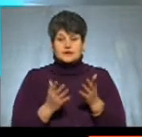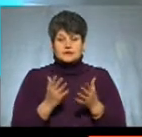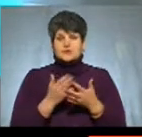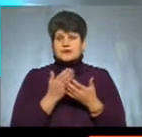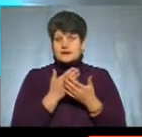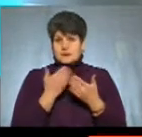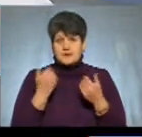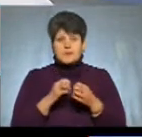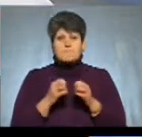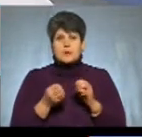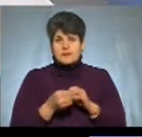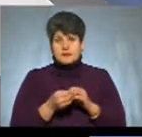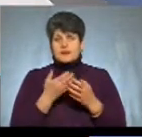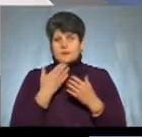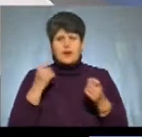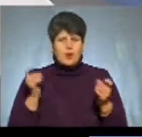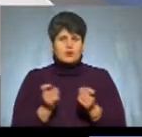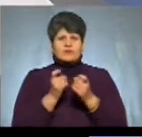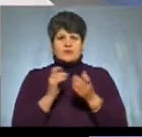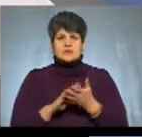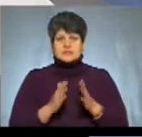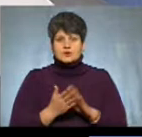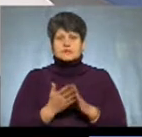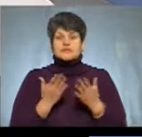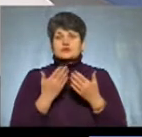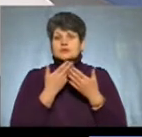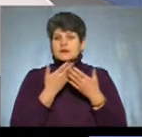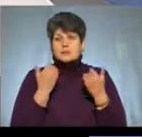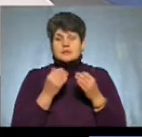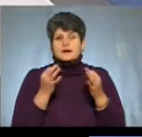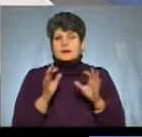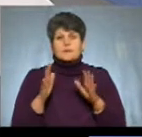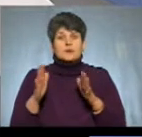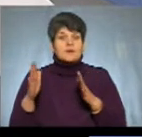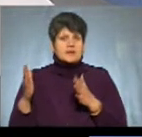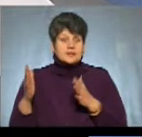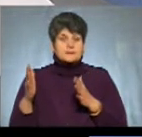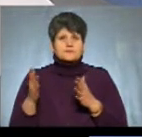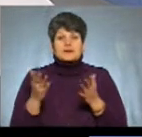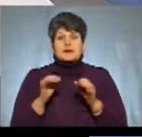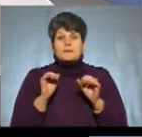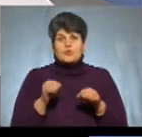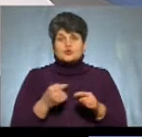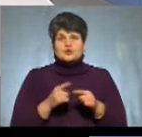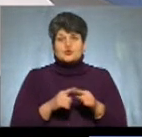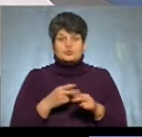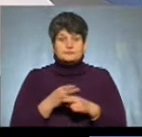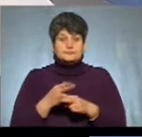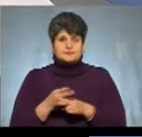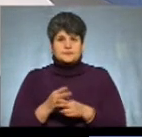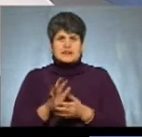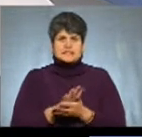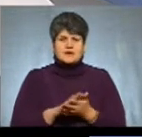проблем, якщо немає конфліктних ситуацій, якщо немає якихось моментів, які можуть цьому перешкодити, заяв,